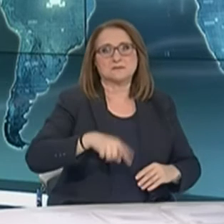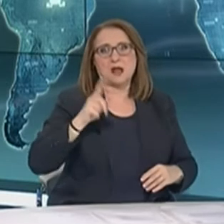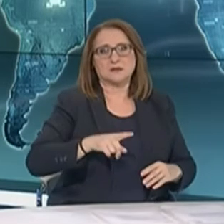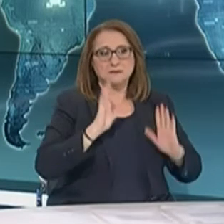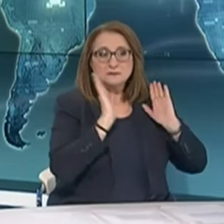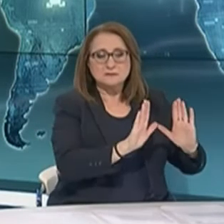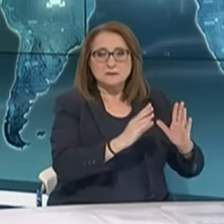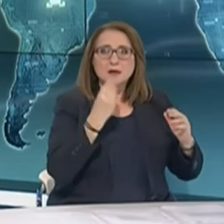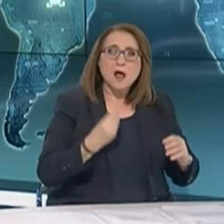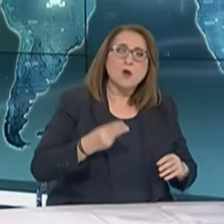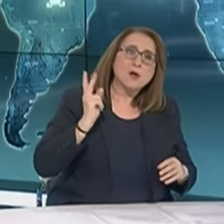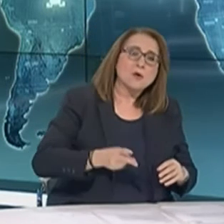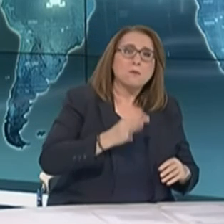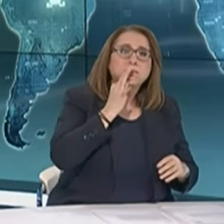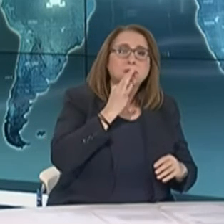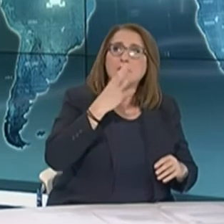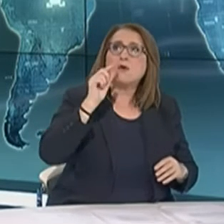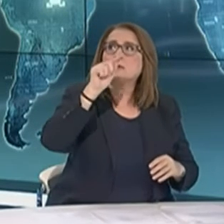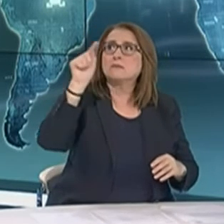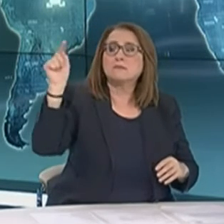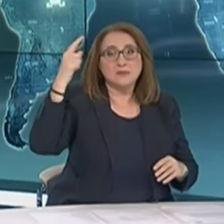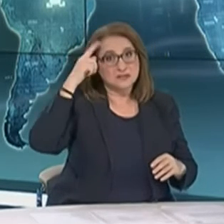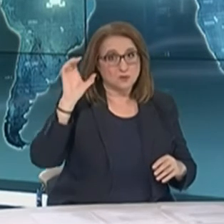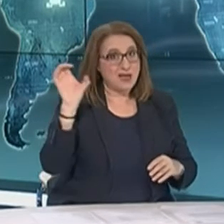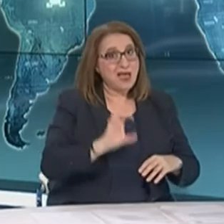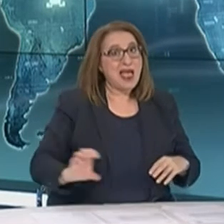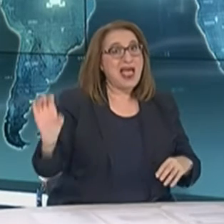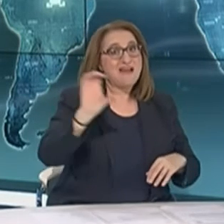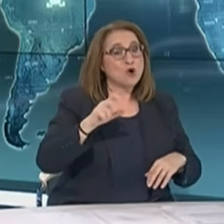που παρατηρούνται σε άλλες χώρες, ιδιαίτερα στην Ευρωπαϊκή Ένωση.